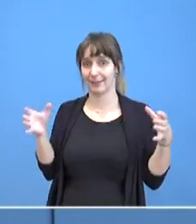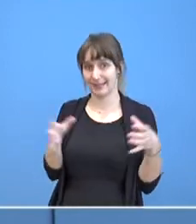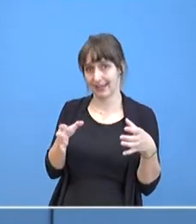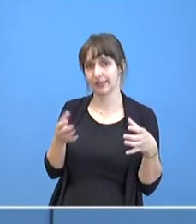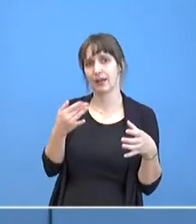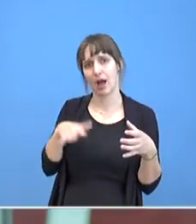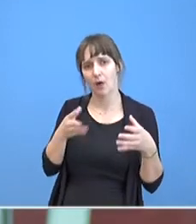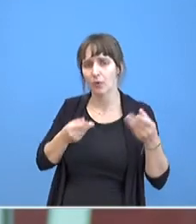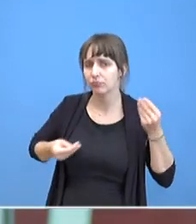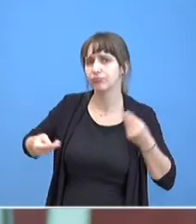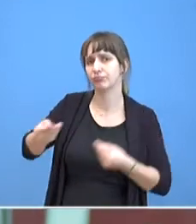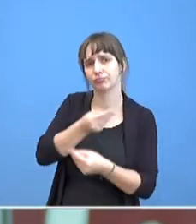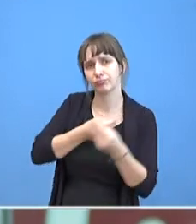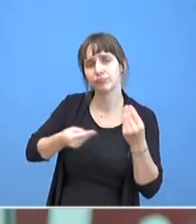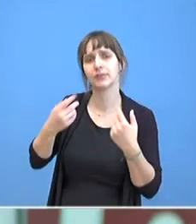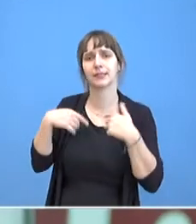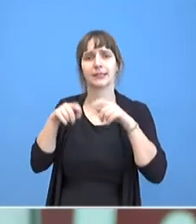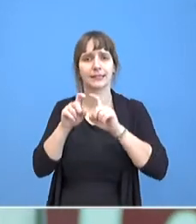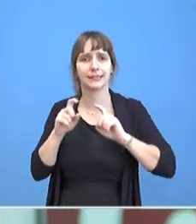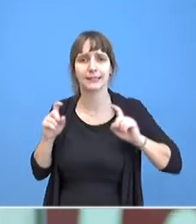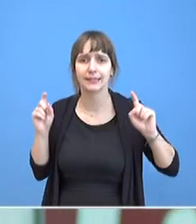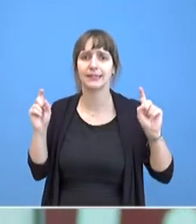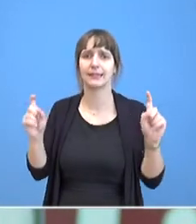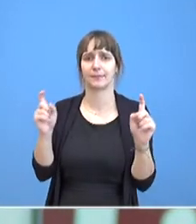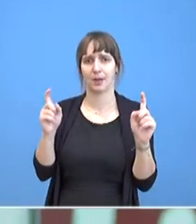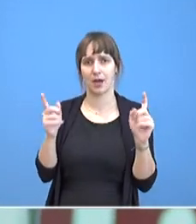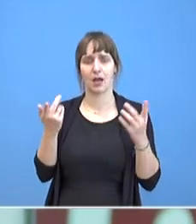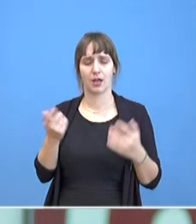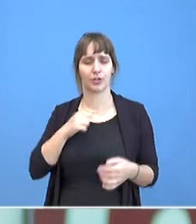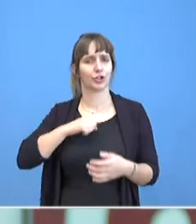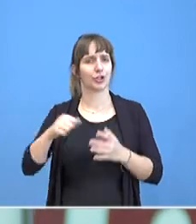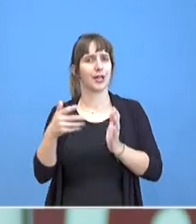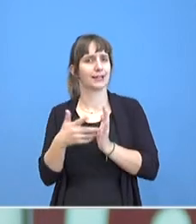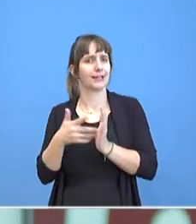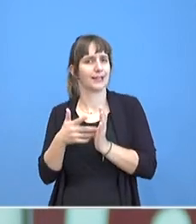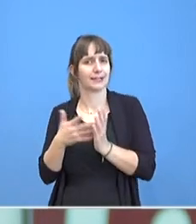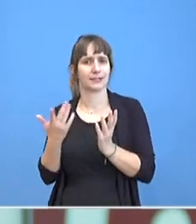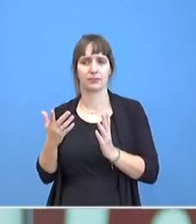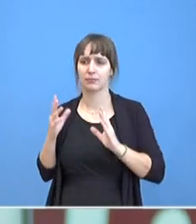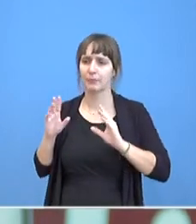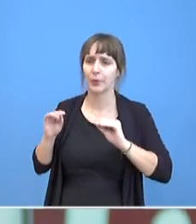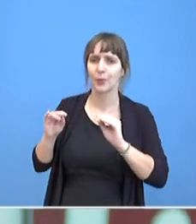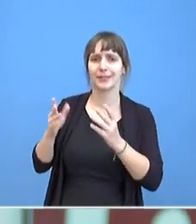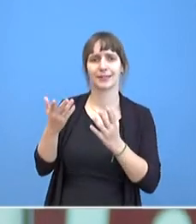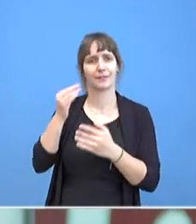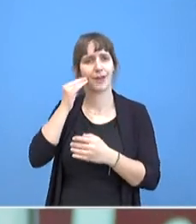für welche Zwecke Sie die Schnelltests einplanen, einzusetzen?